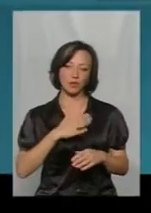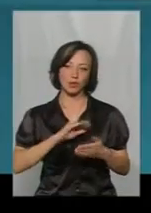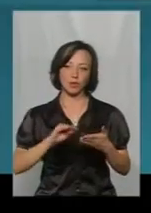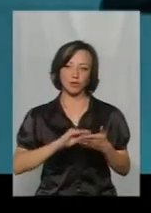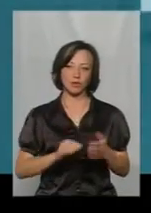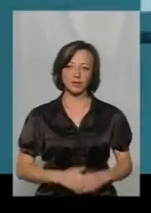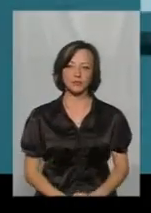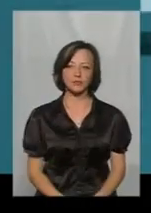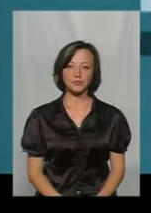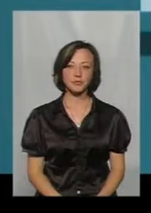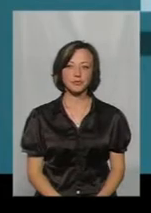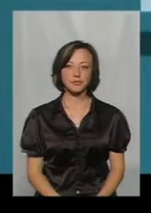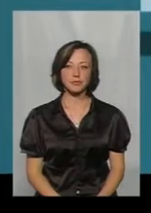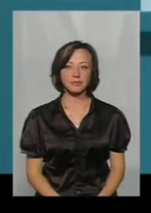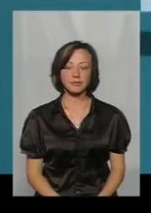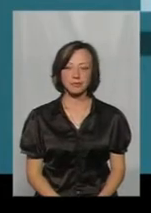Прошу.